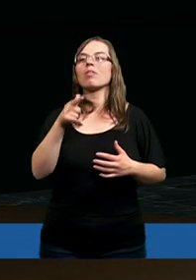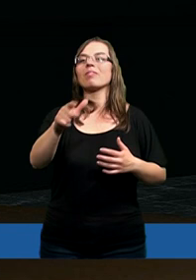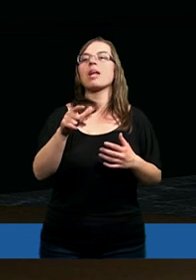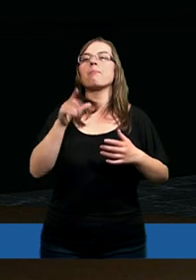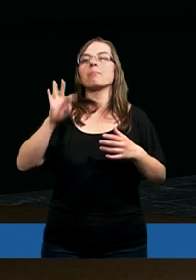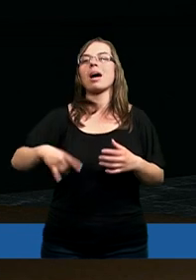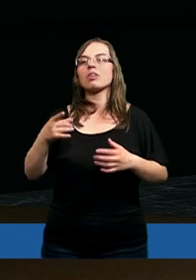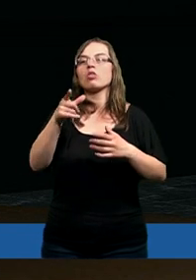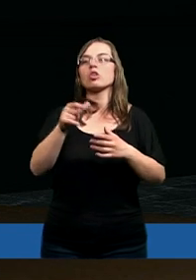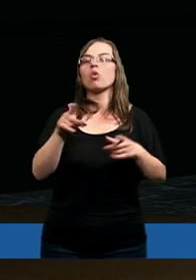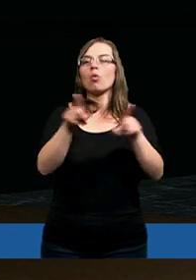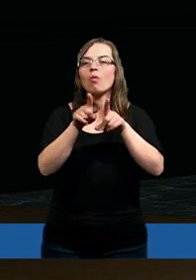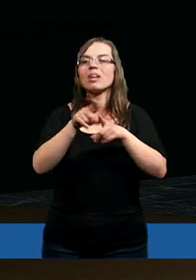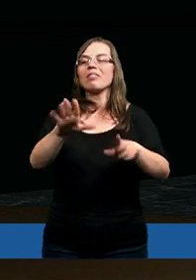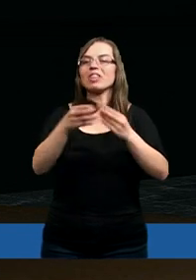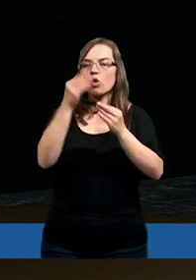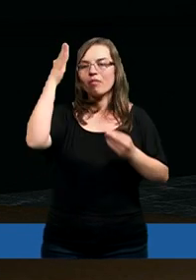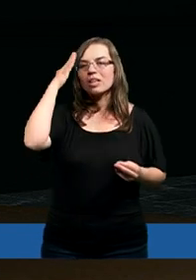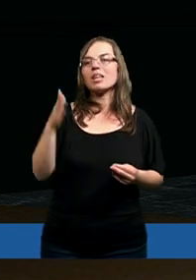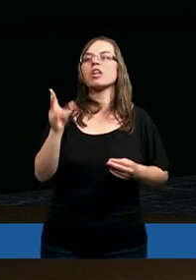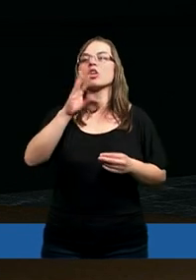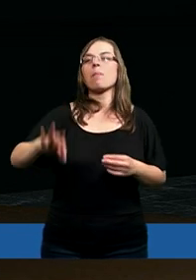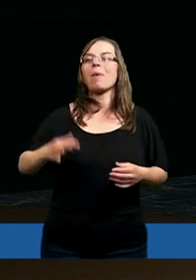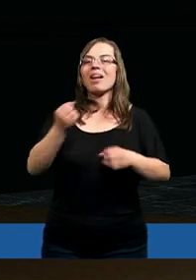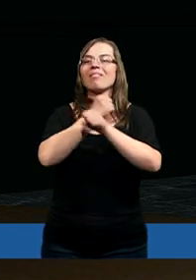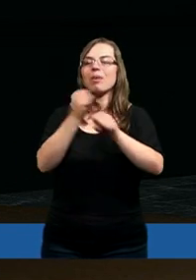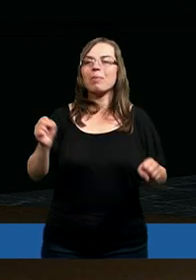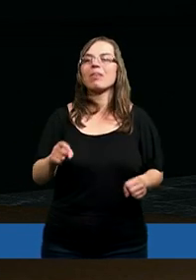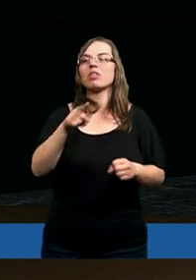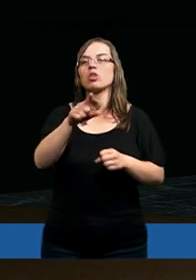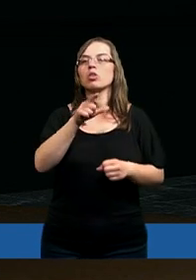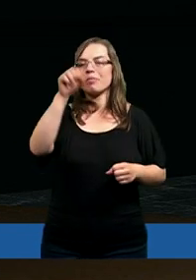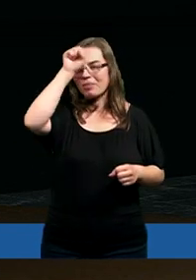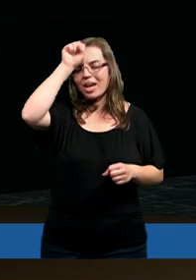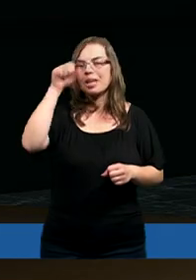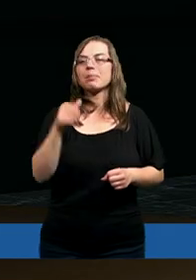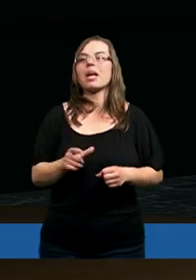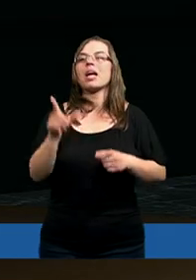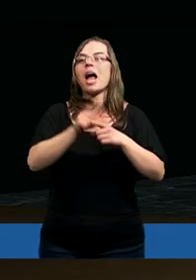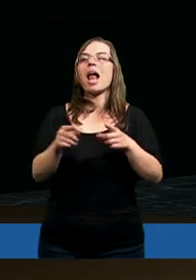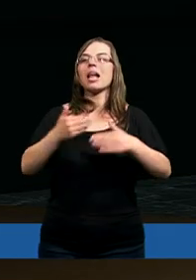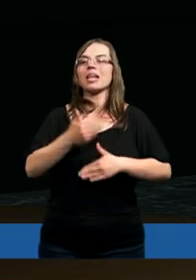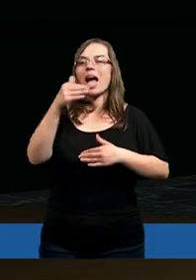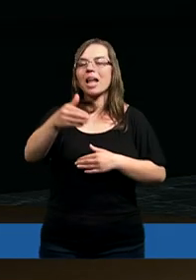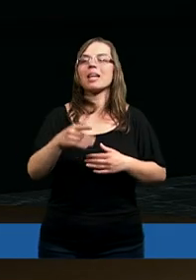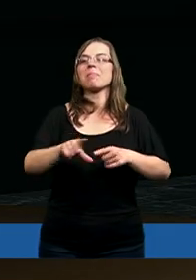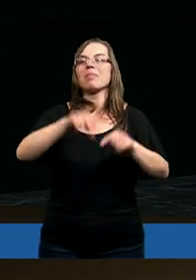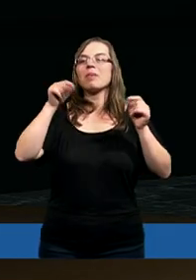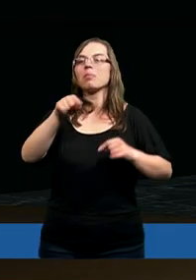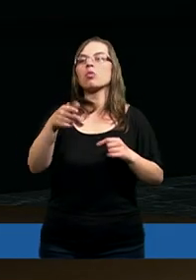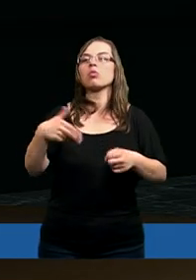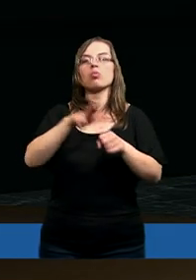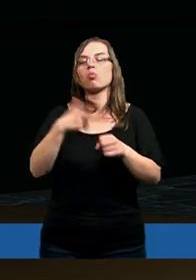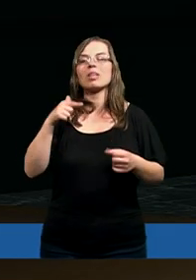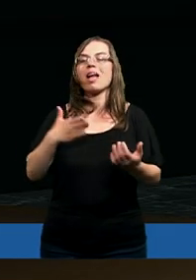A chcę przypomnieć wam, którzy raz na zawsze wszystko wiecie, że Pan wybawił wprawdzie lud z ziemi egipskiej, ale następnie wytracił